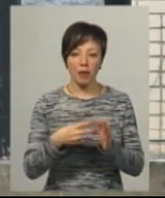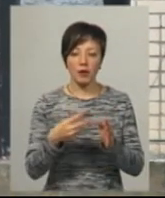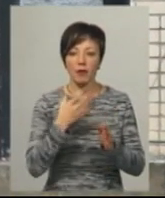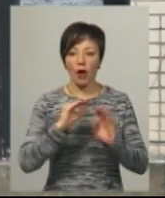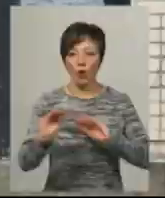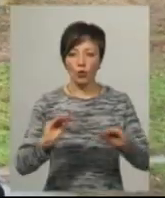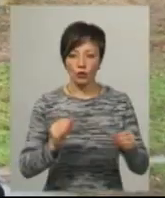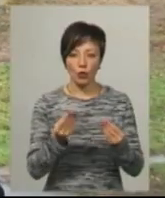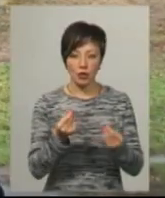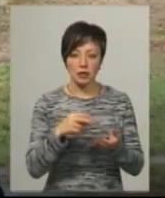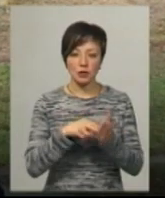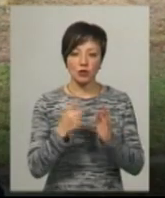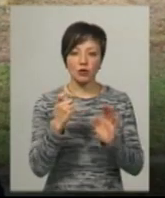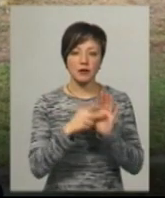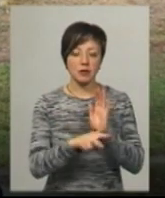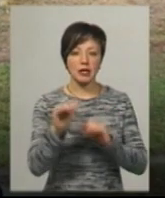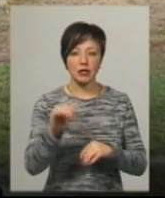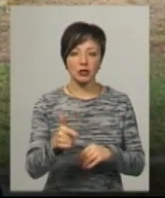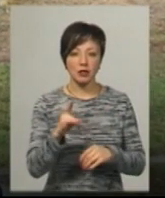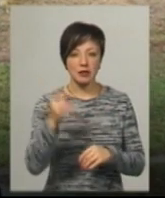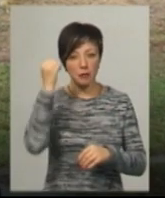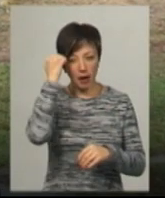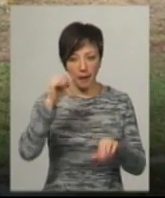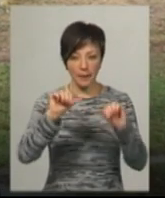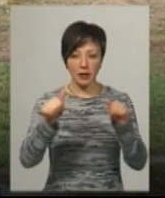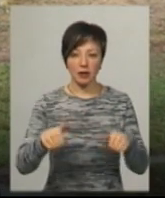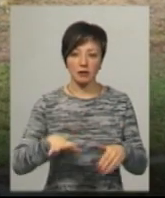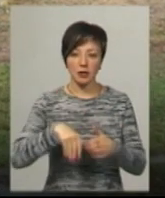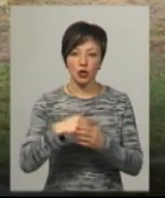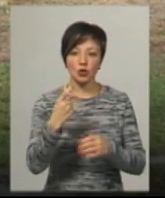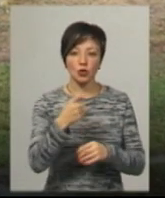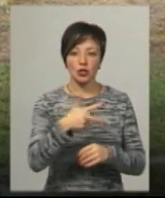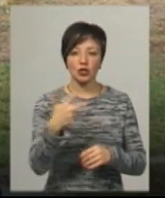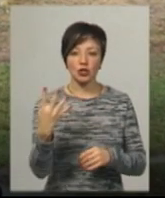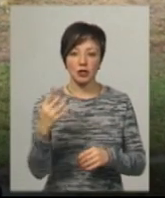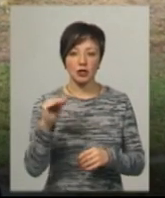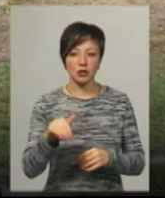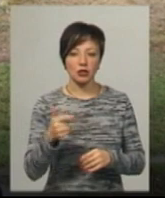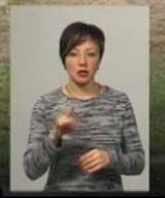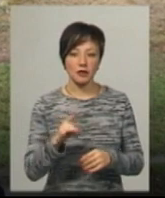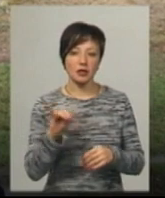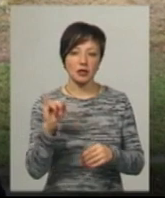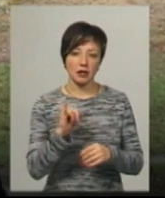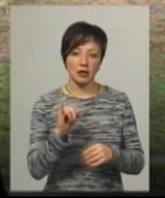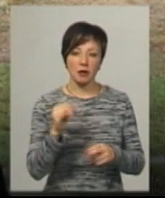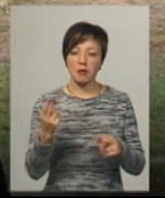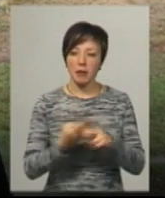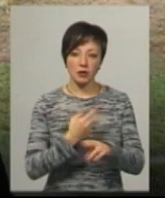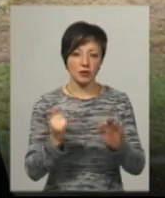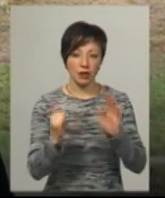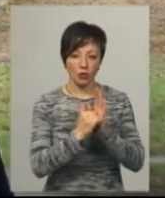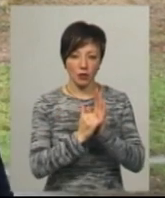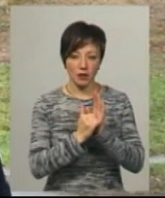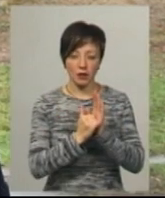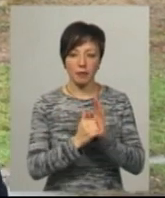заплановані – 170 тисяч гривень. Сам пам'ятник обійшовся 134 тисячі гривень, без встановлення.